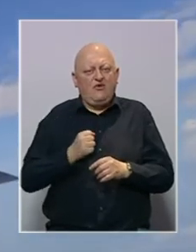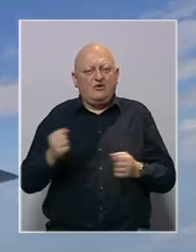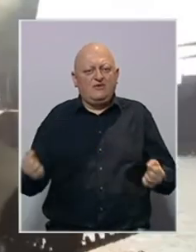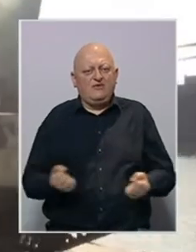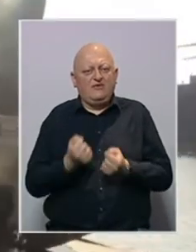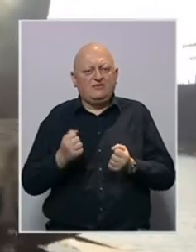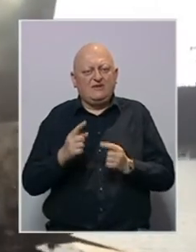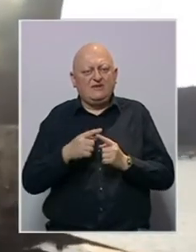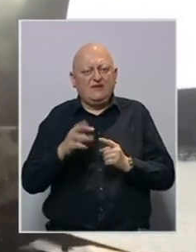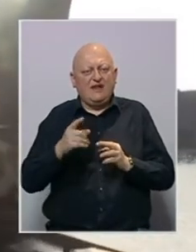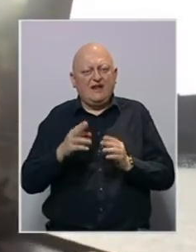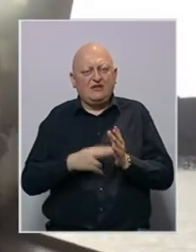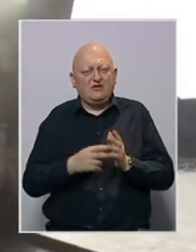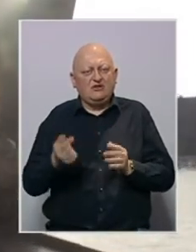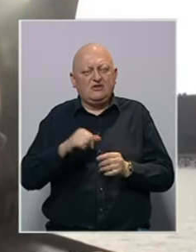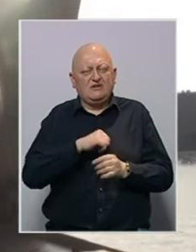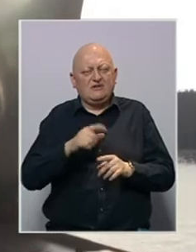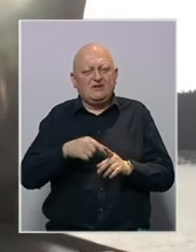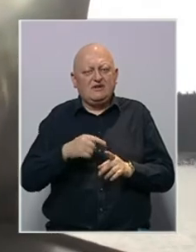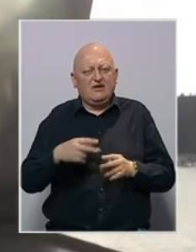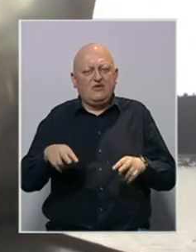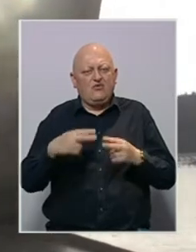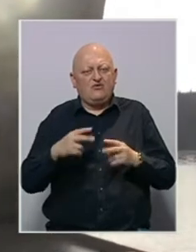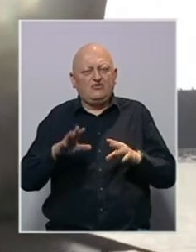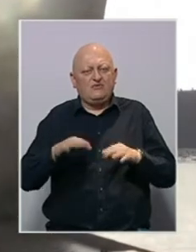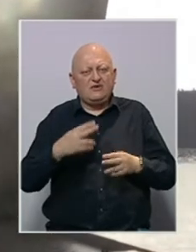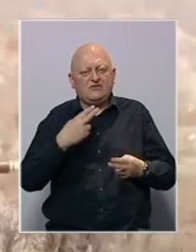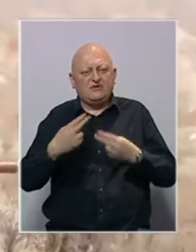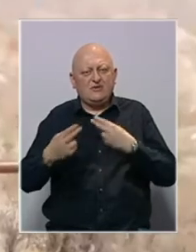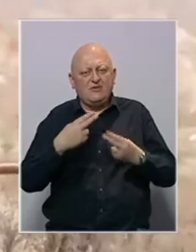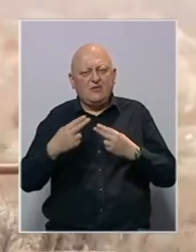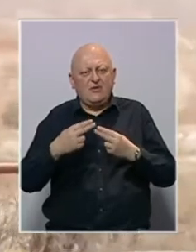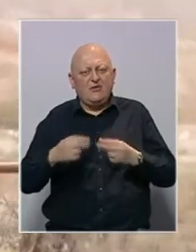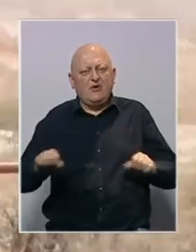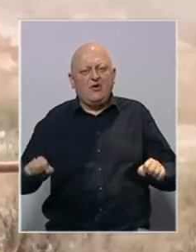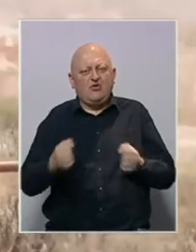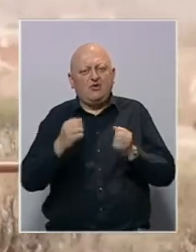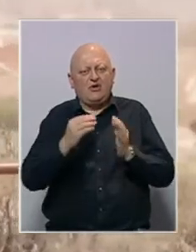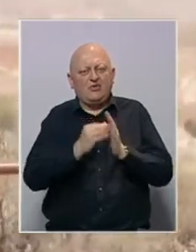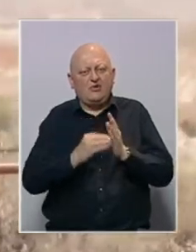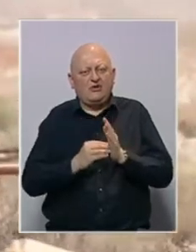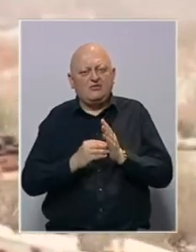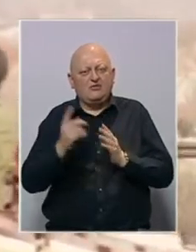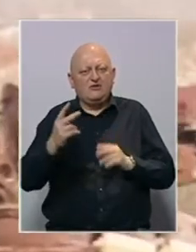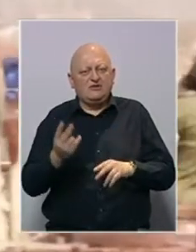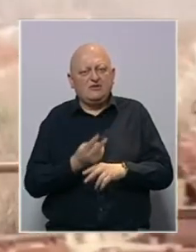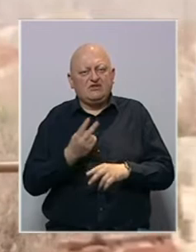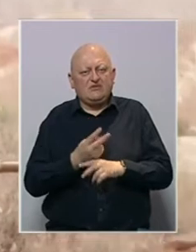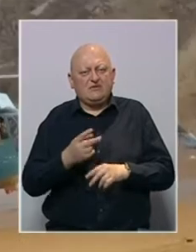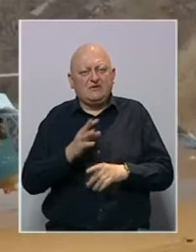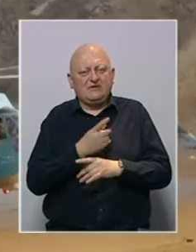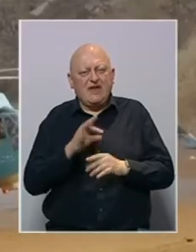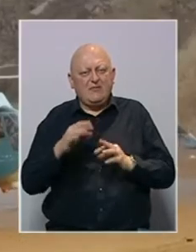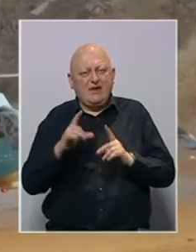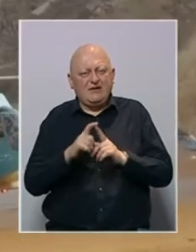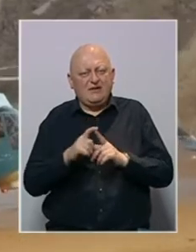Vojni manevari Teherana dolaze samo mesec dana u oči predstojećih pregovora o nuklearnom programu sa zapadnim